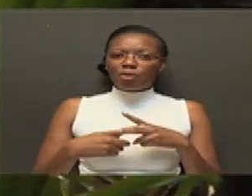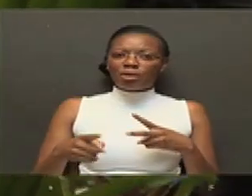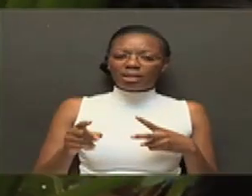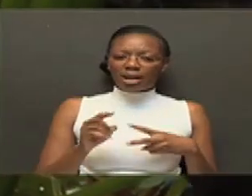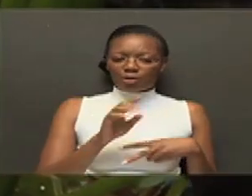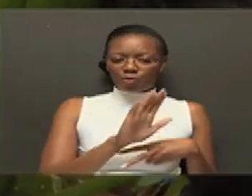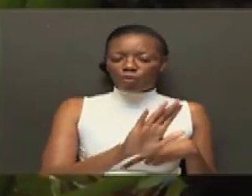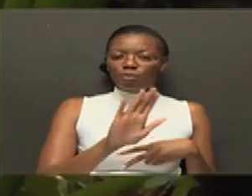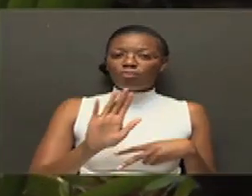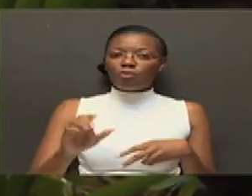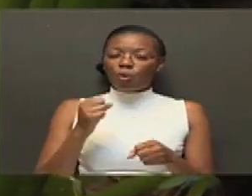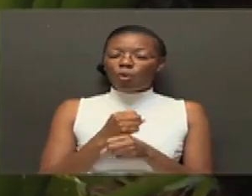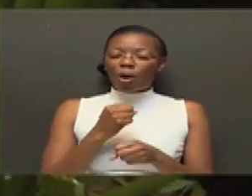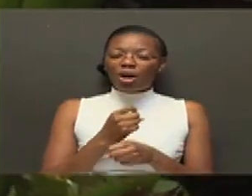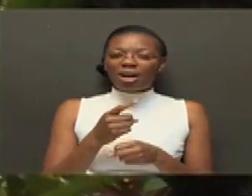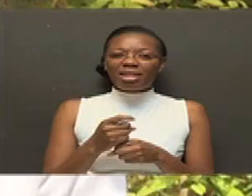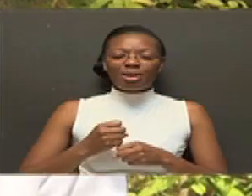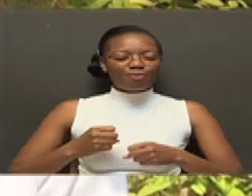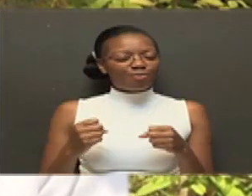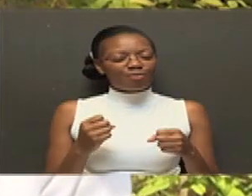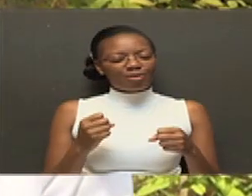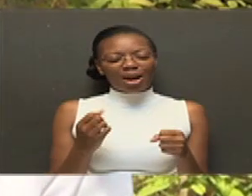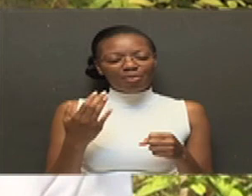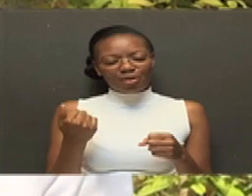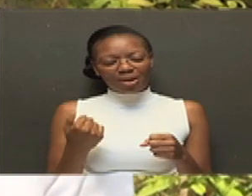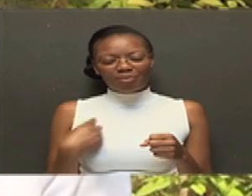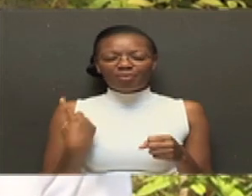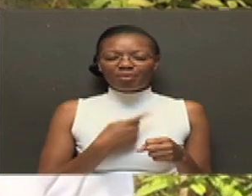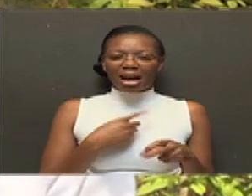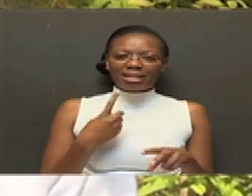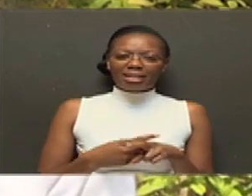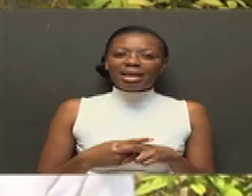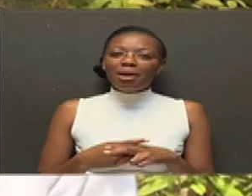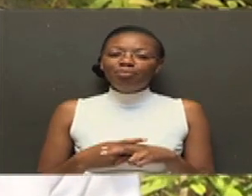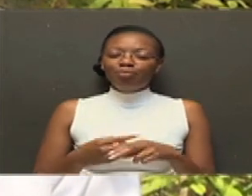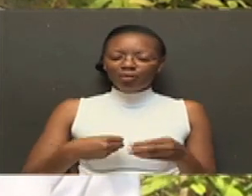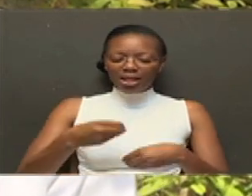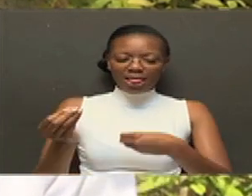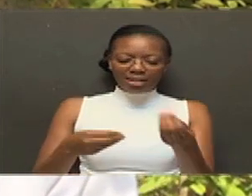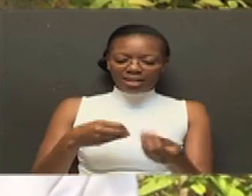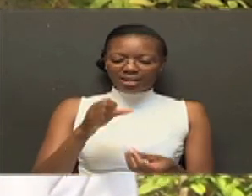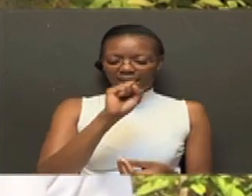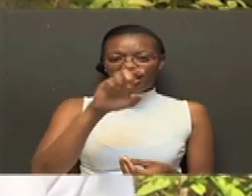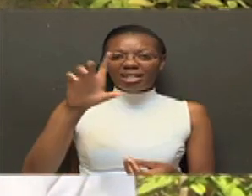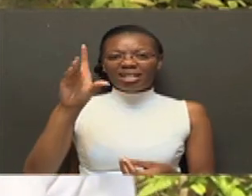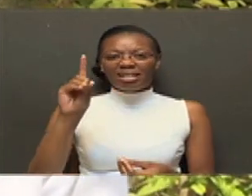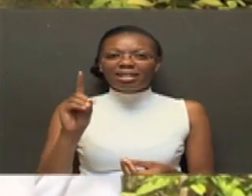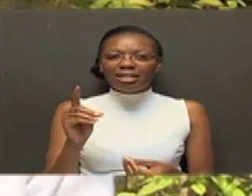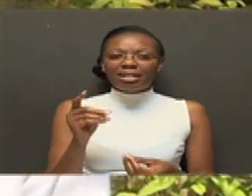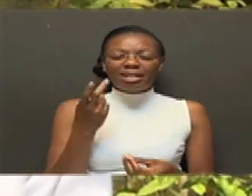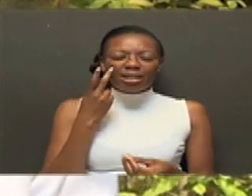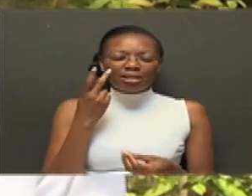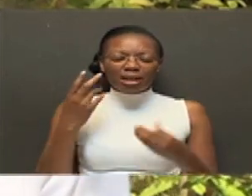kujivunia. Ile kitu tumejivunia kwanza, nisababu wakati hizi seedling tunasiusa, farmers wengi wameeda wamesipanda,